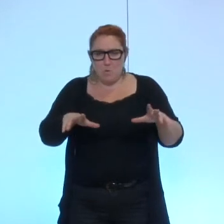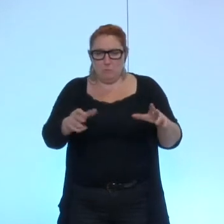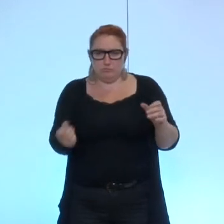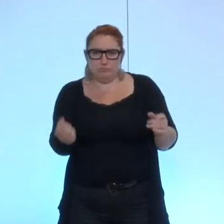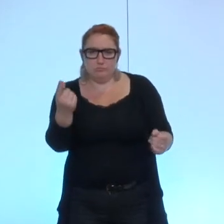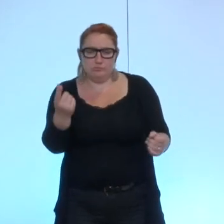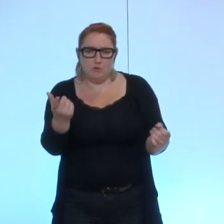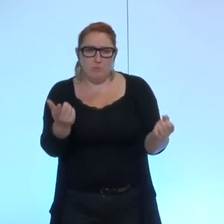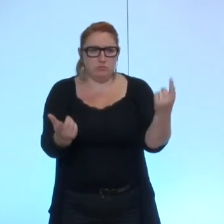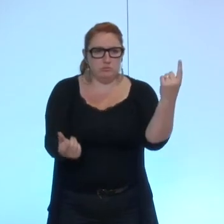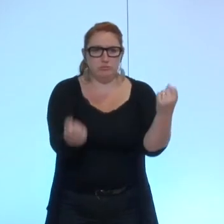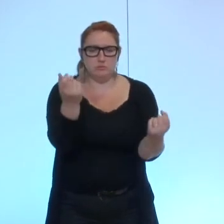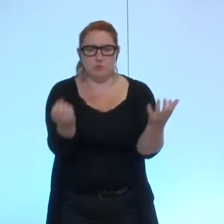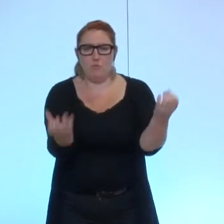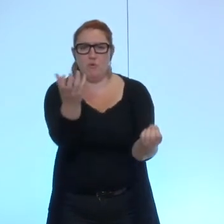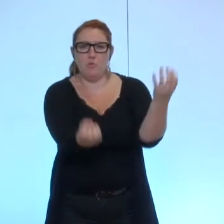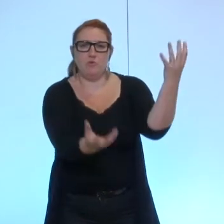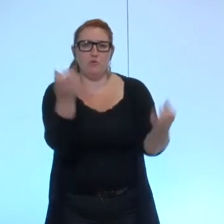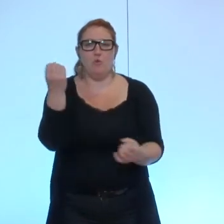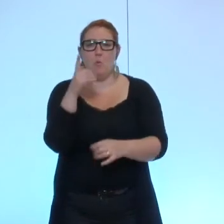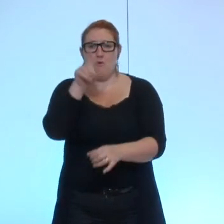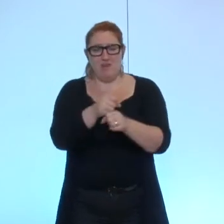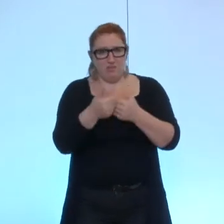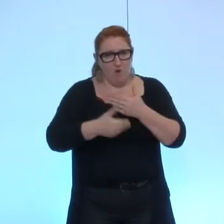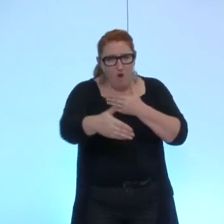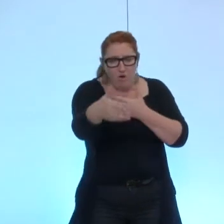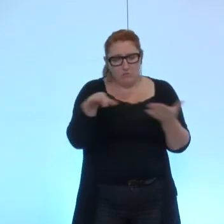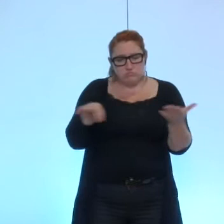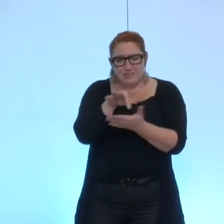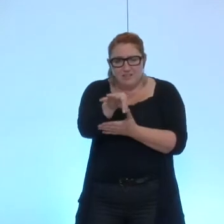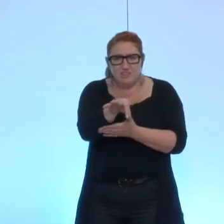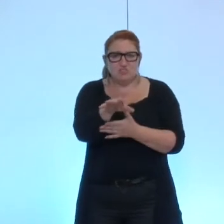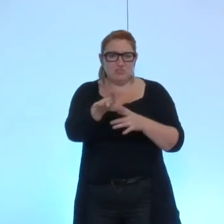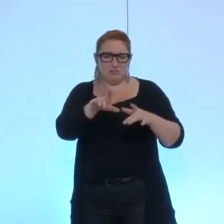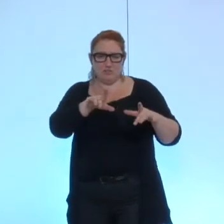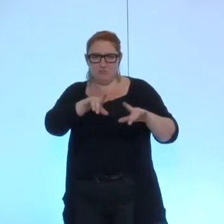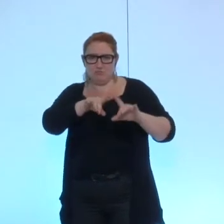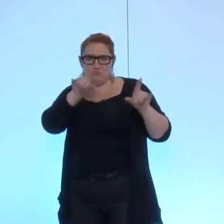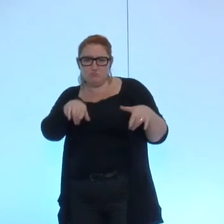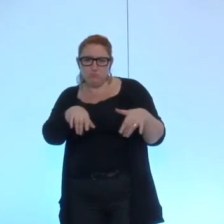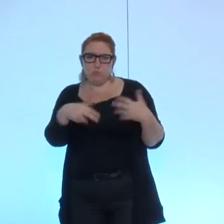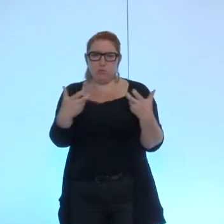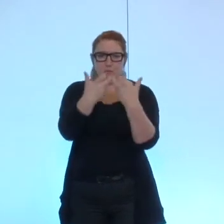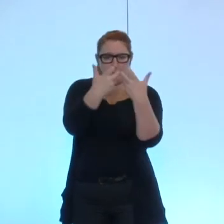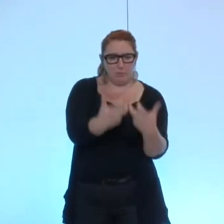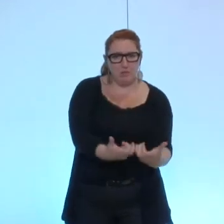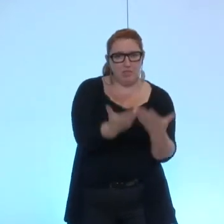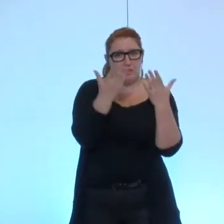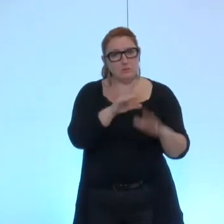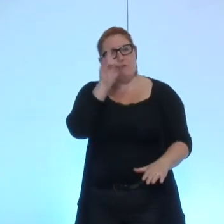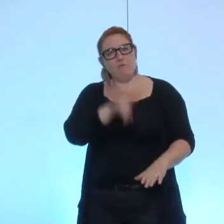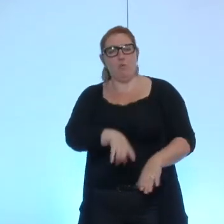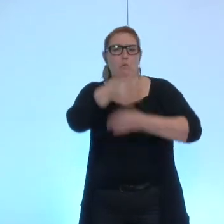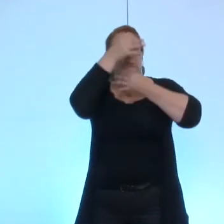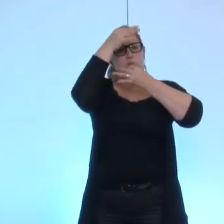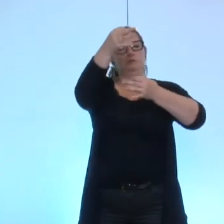dans les 20 ans qui viennent les orientations stratégiques de la politique tarifaire devront être précisées elle nous dit aussi